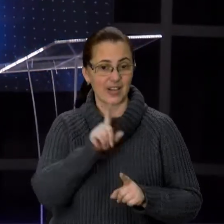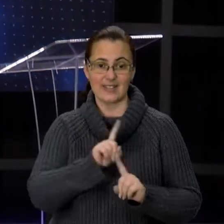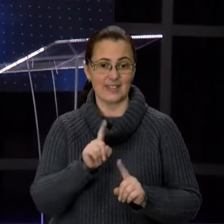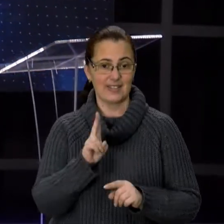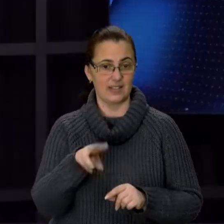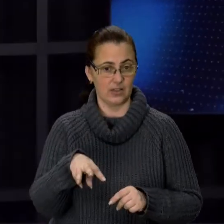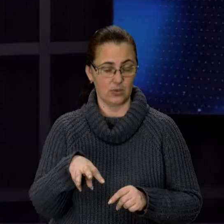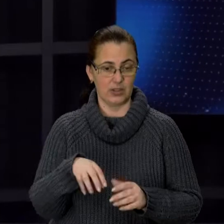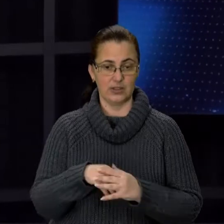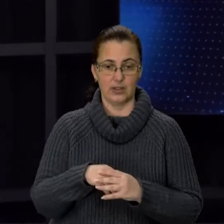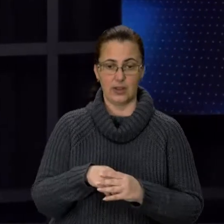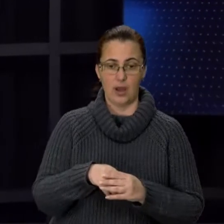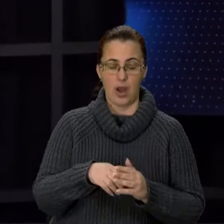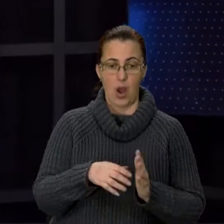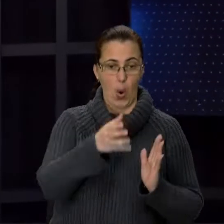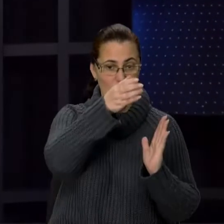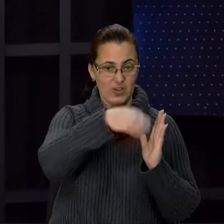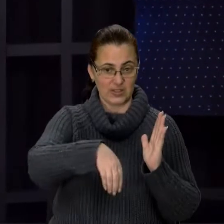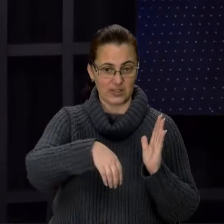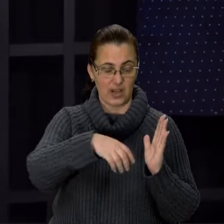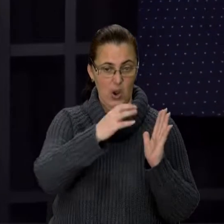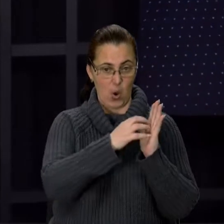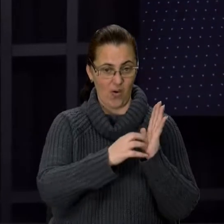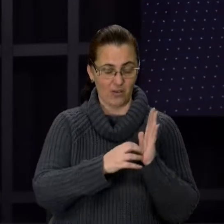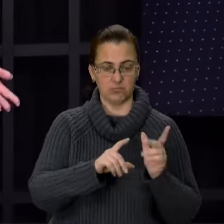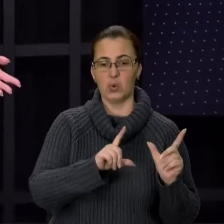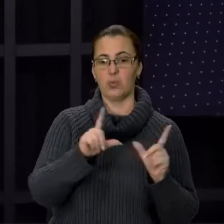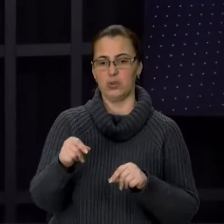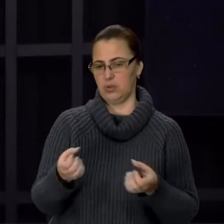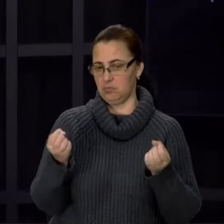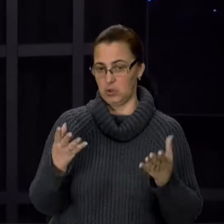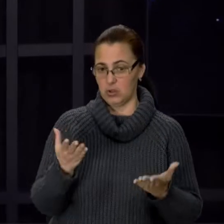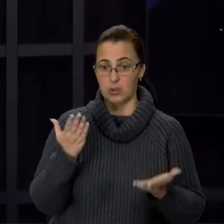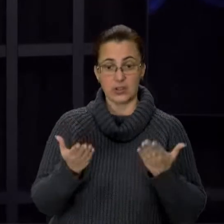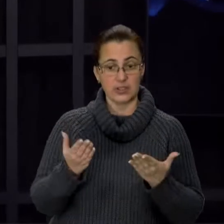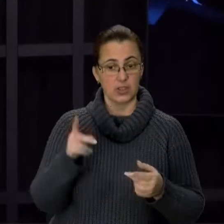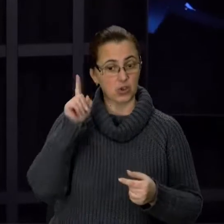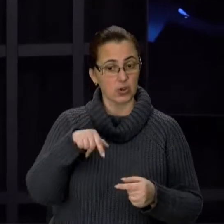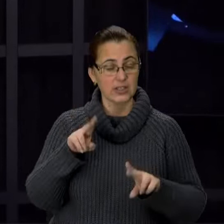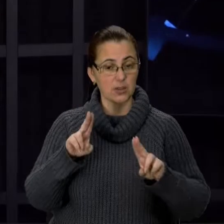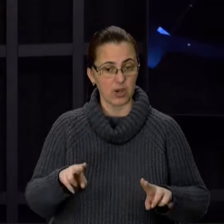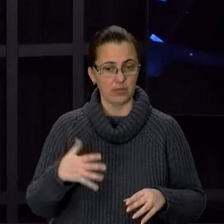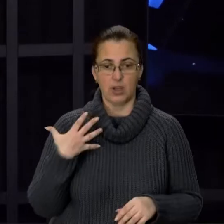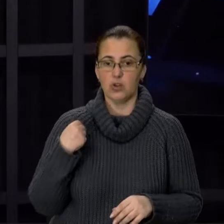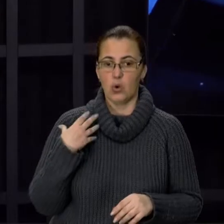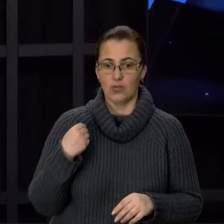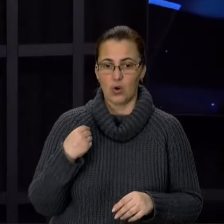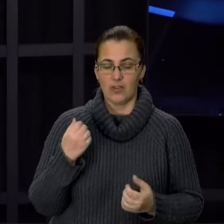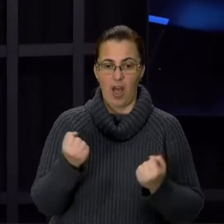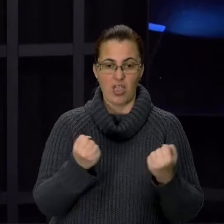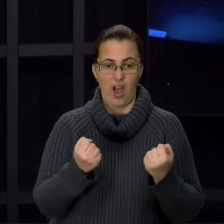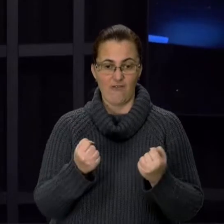кілометри. Відсканував і поїхав. Здається, усе доволі просто, якщо знаєш правила. Але у Львові на водіїв